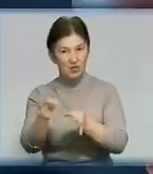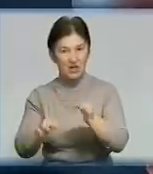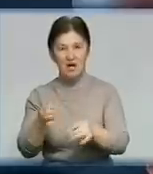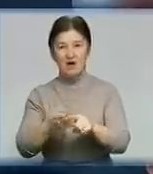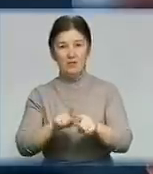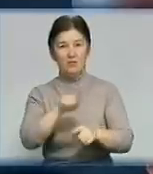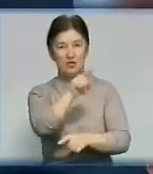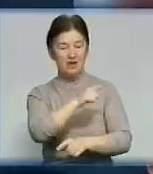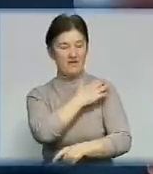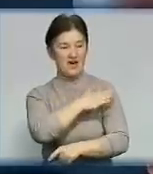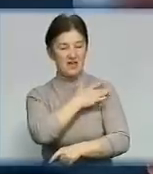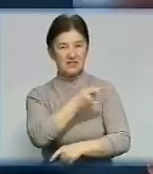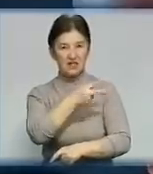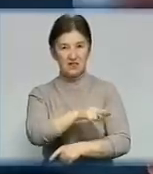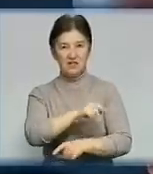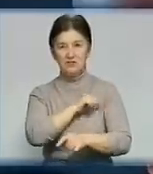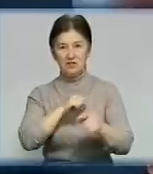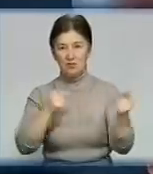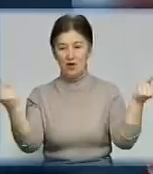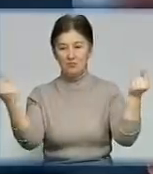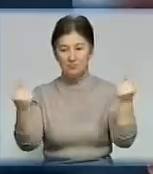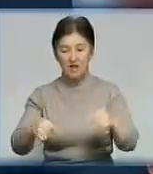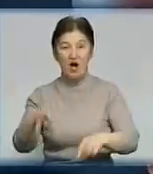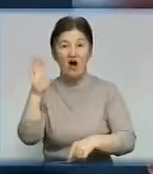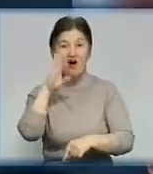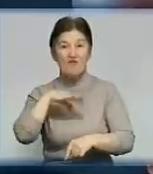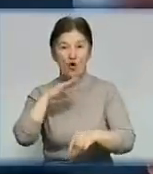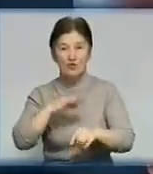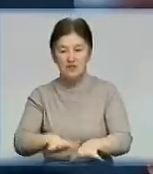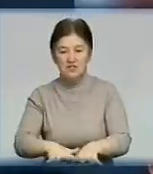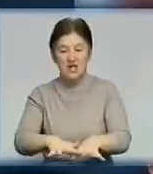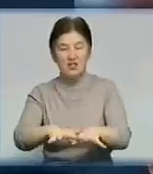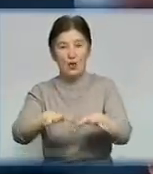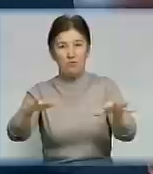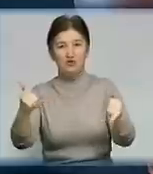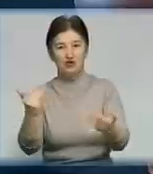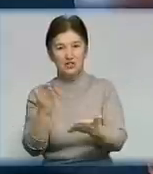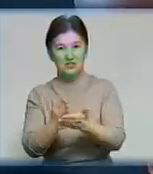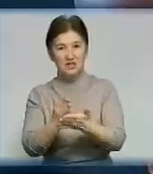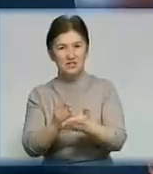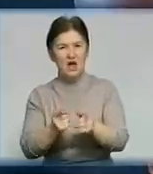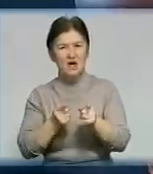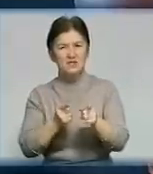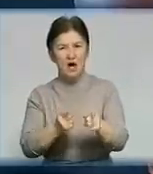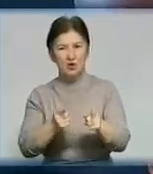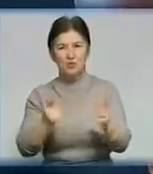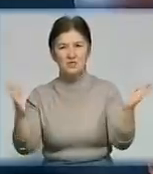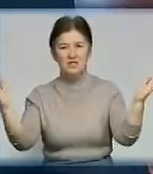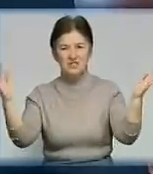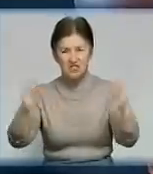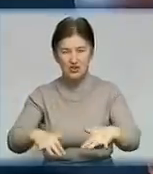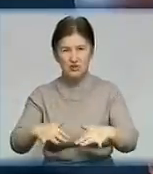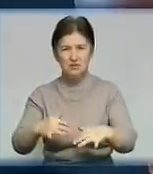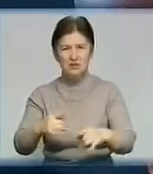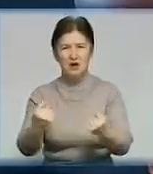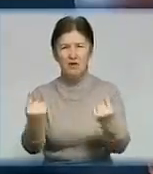Олександрійське вугілля пішло на дно. Грунтові води затупили розрізи, зараз є загроза знищення багатотонних екскаваторів. Про